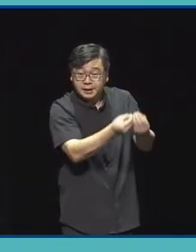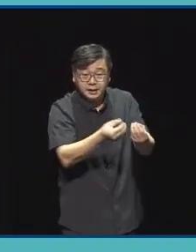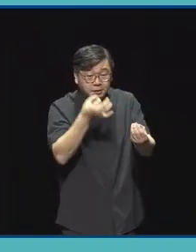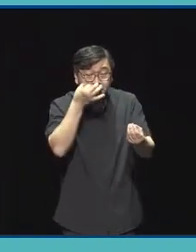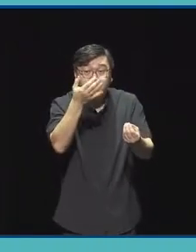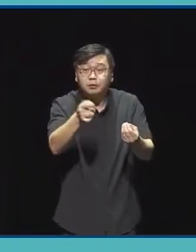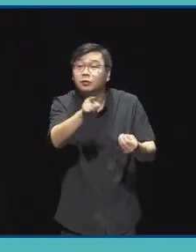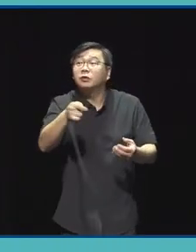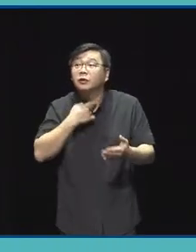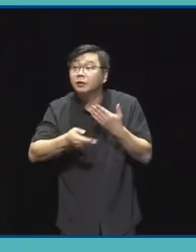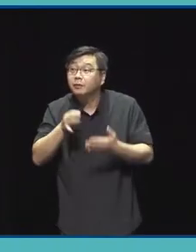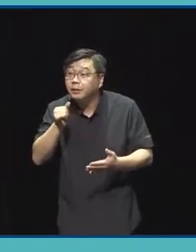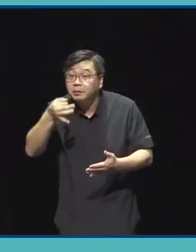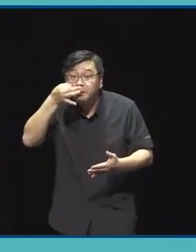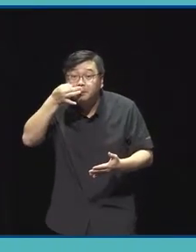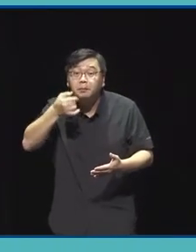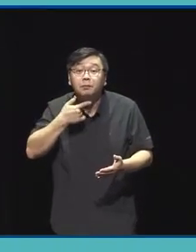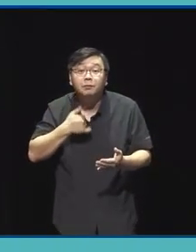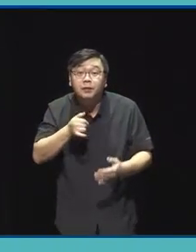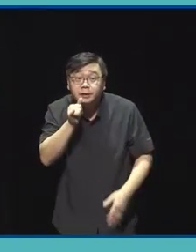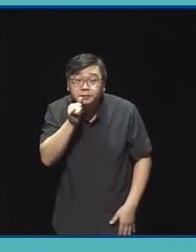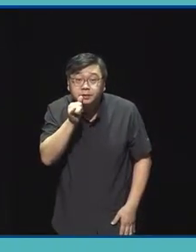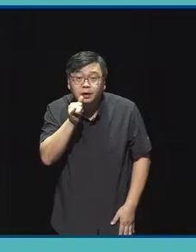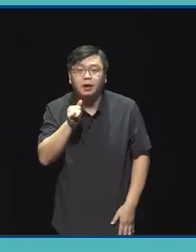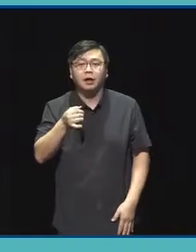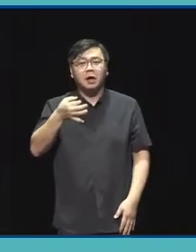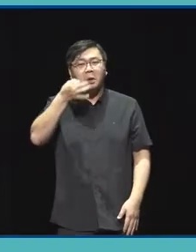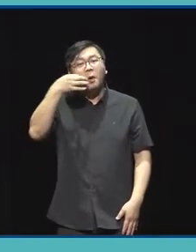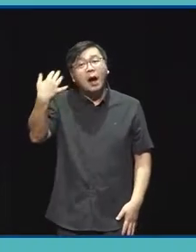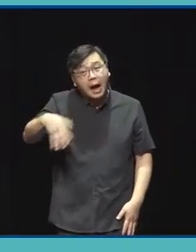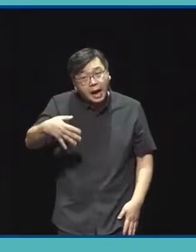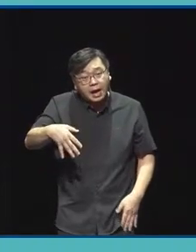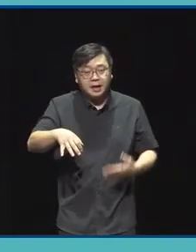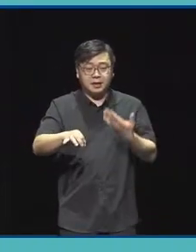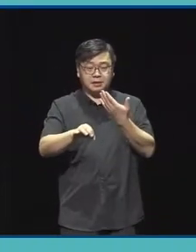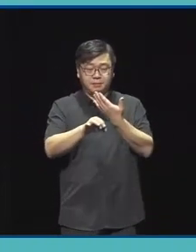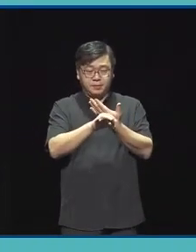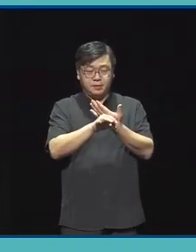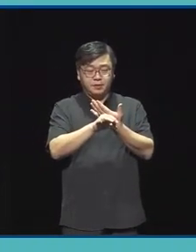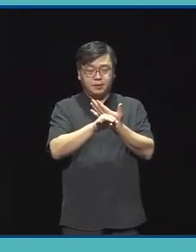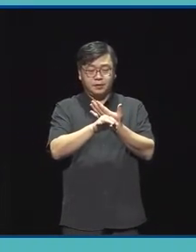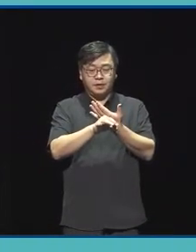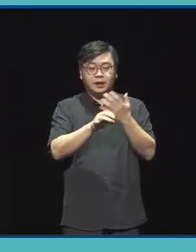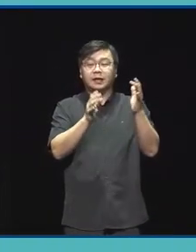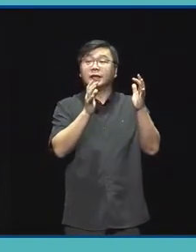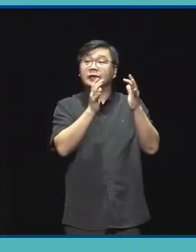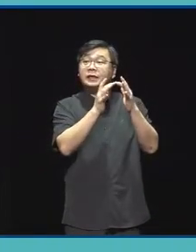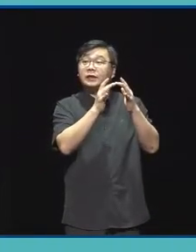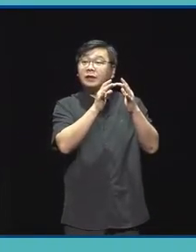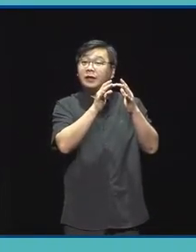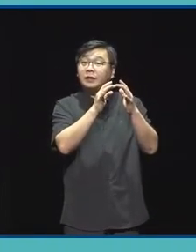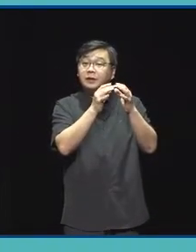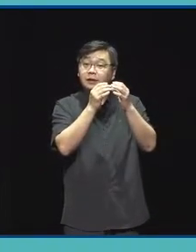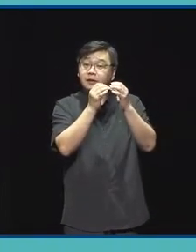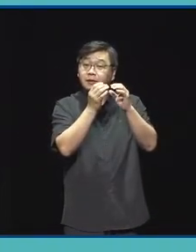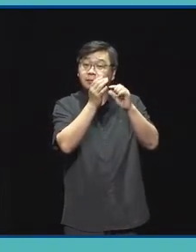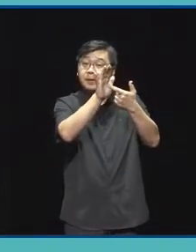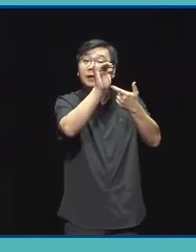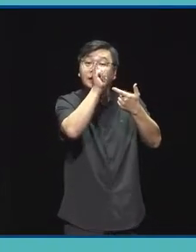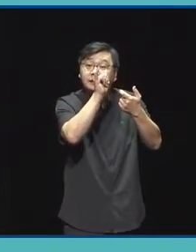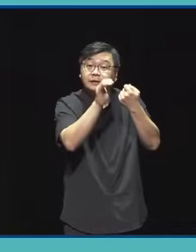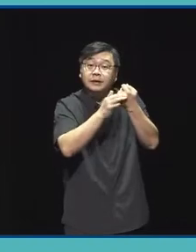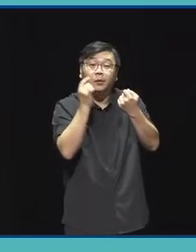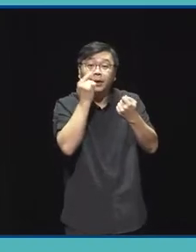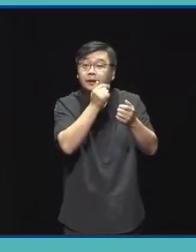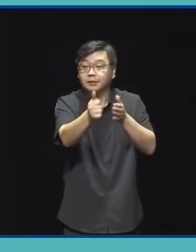혹시 못 보셨다면 저희 예술위원회에서는 예술과 기술 융합 지원 플랫폼을 별도로 운영하고 있으니 그 플랫폼을 참고해